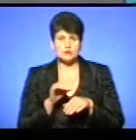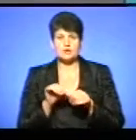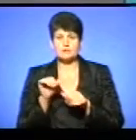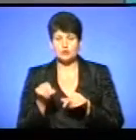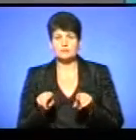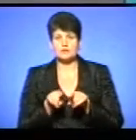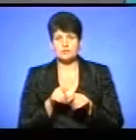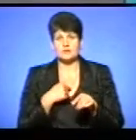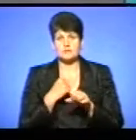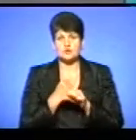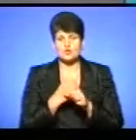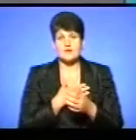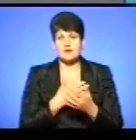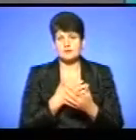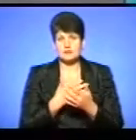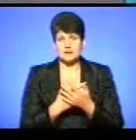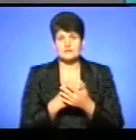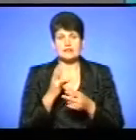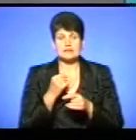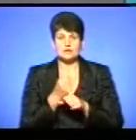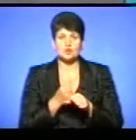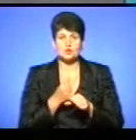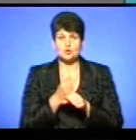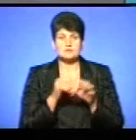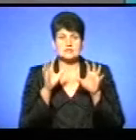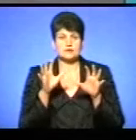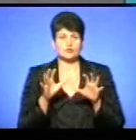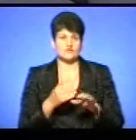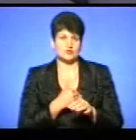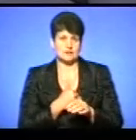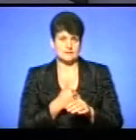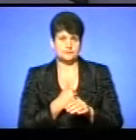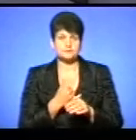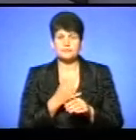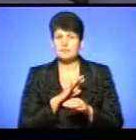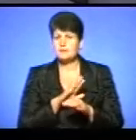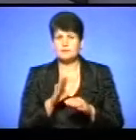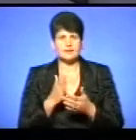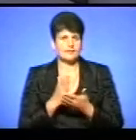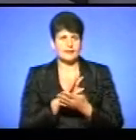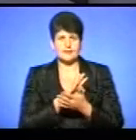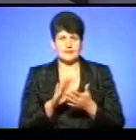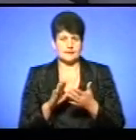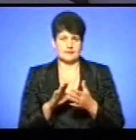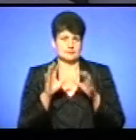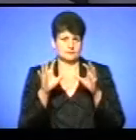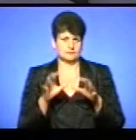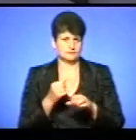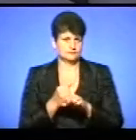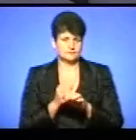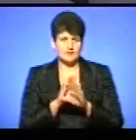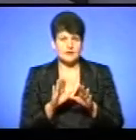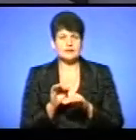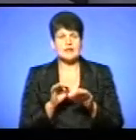також ми працюємо активно над розробкою законодавчих ініціатив. Ми не є суб'єктами законодавчої ініціативи, але над проєктами